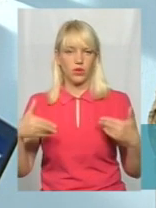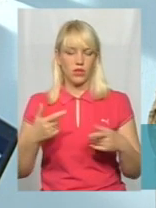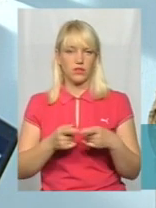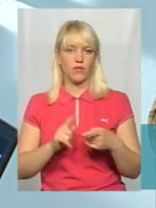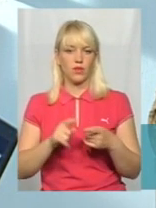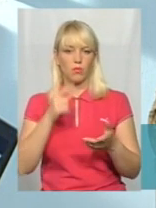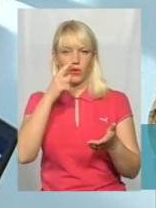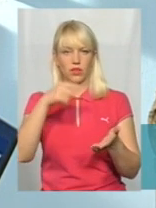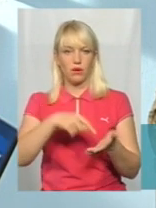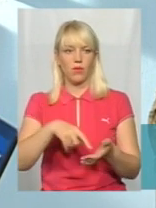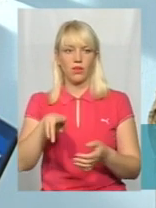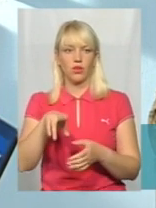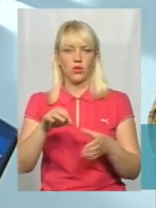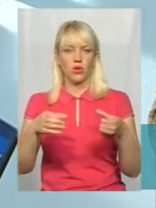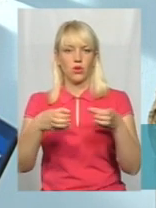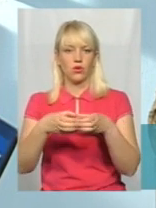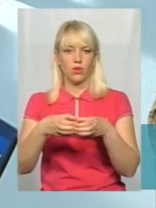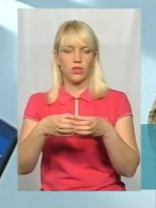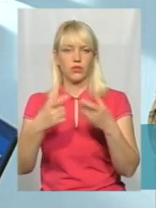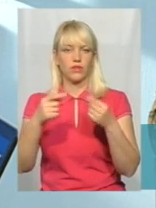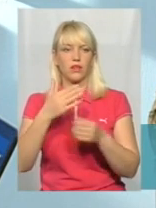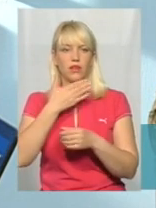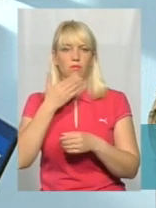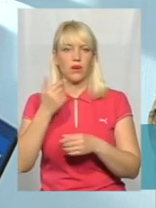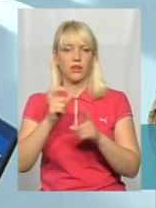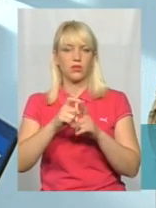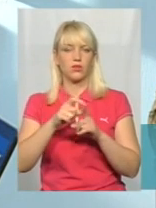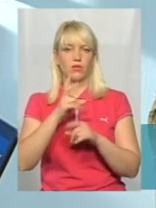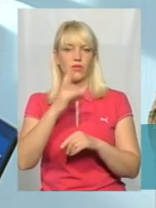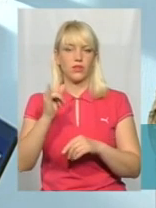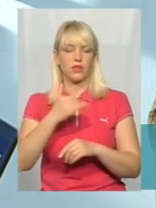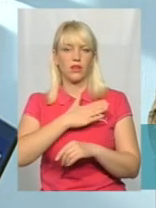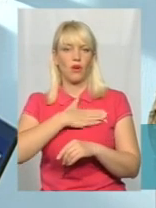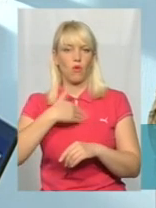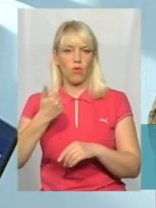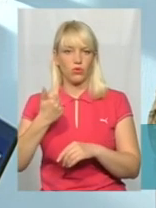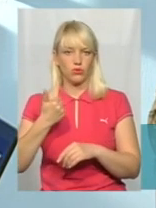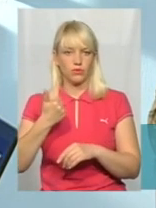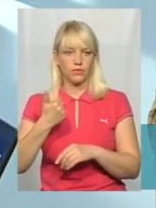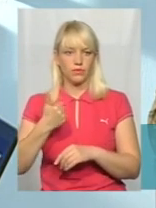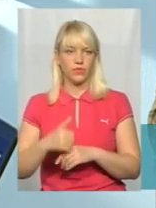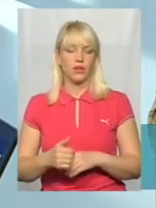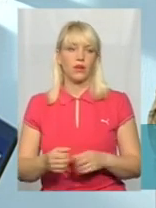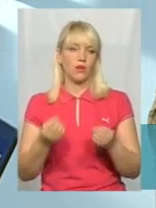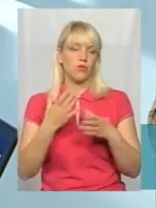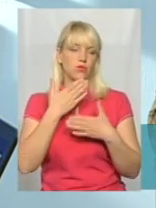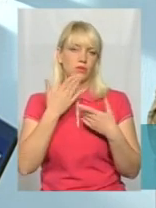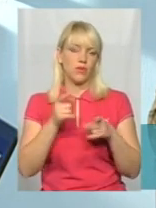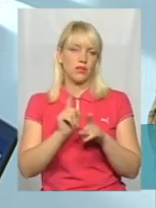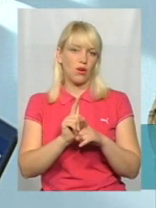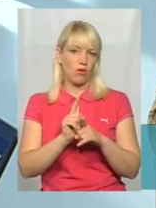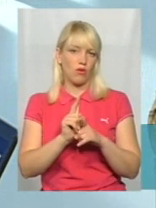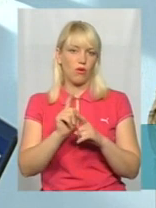потрапляють до колективу, до такого колективу, де немає слова «ні», «я не хочу». І просто немає такого